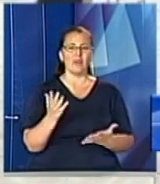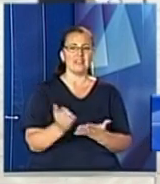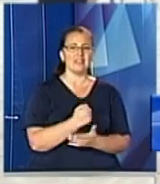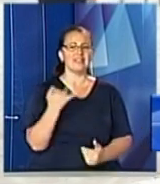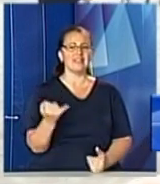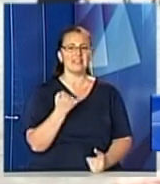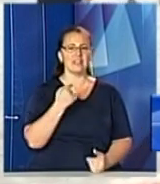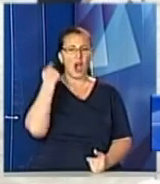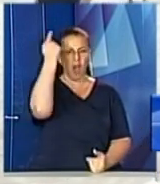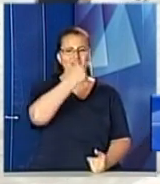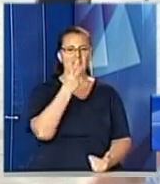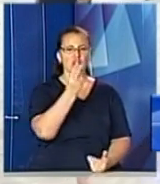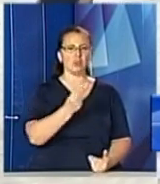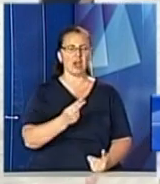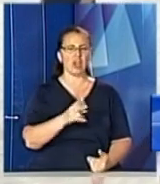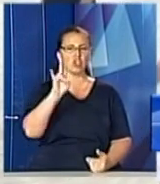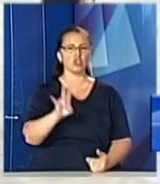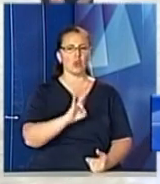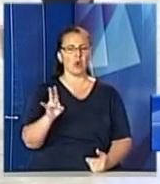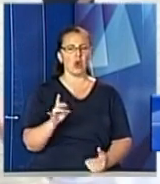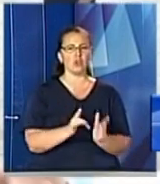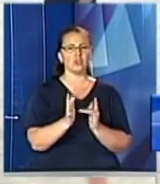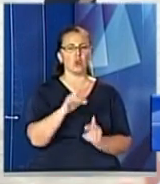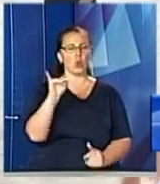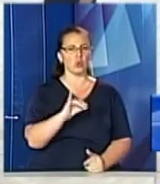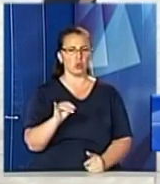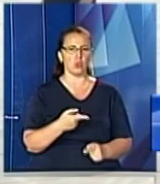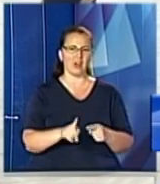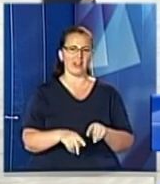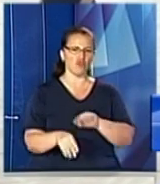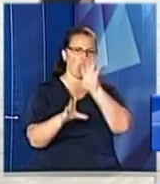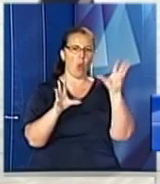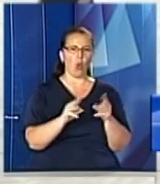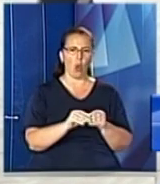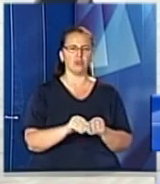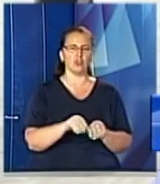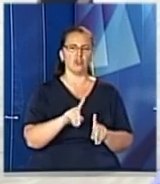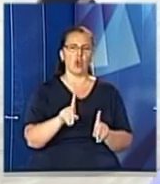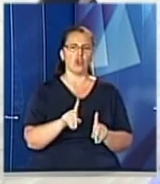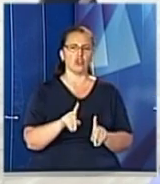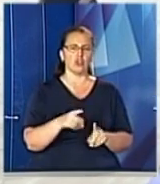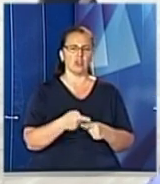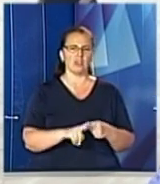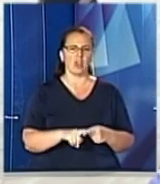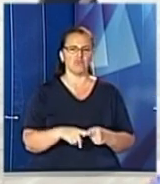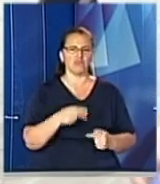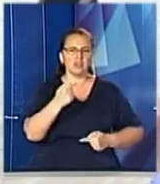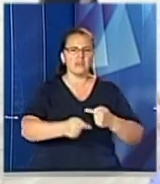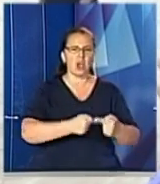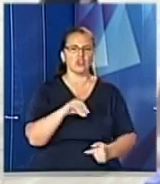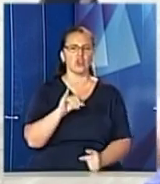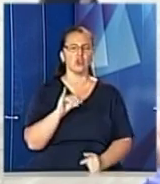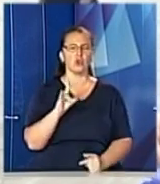цікаві зображення собору Юра, пам'ятника і всього комплексу, який відомо, як входить до світової спадщини ЮНЕСКО. І